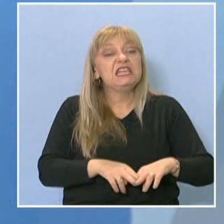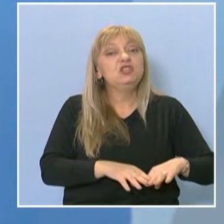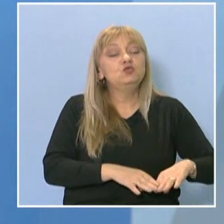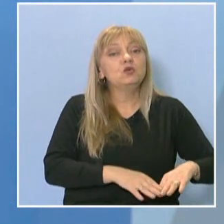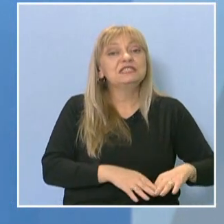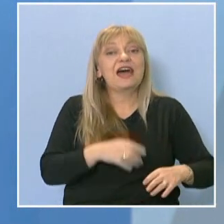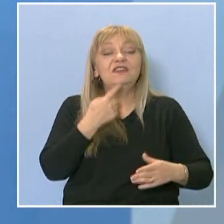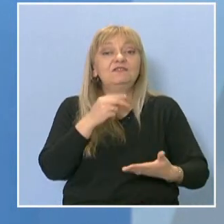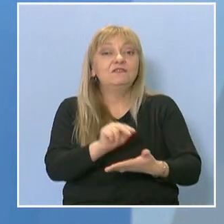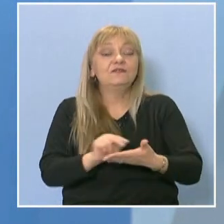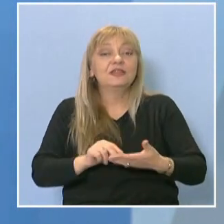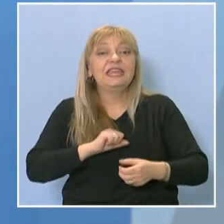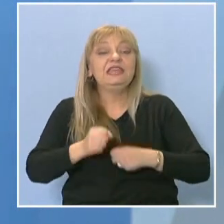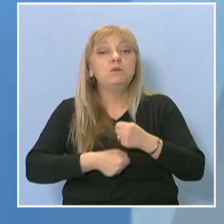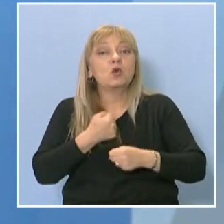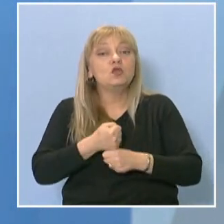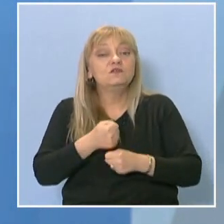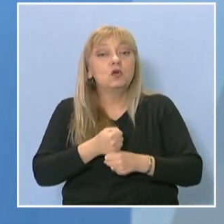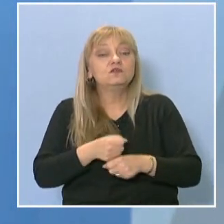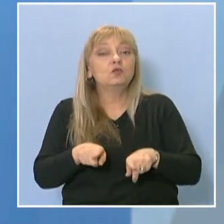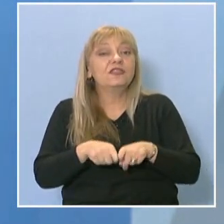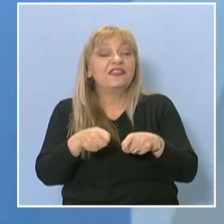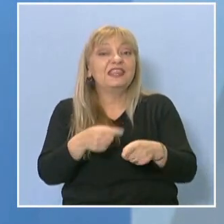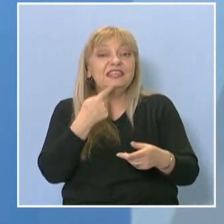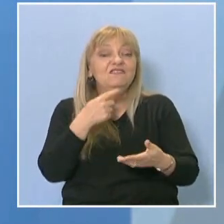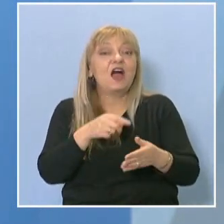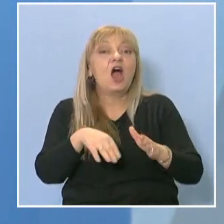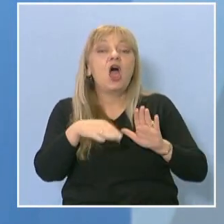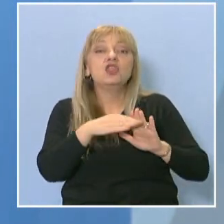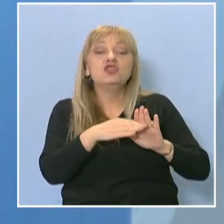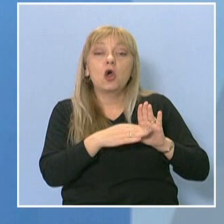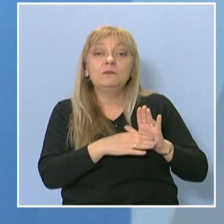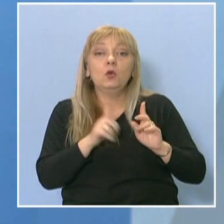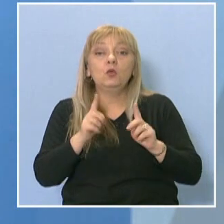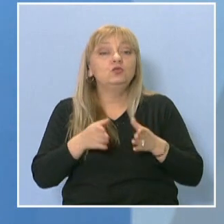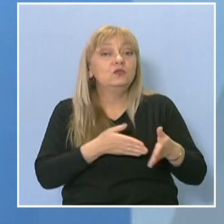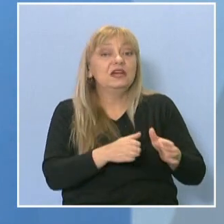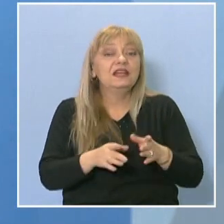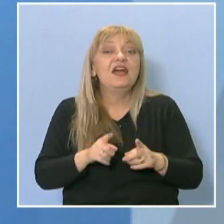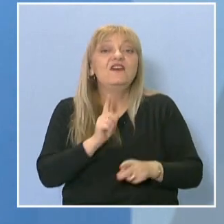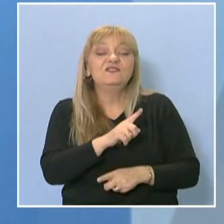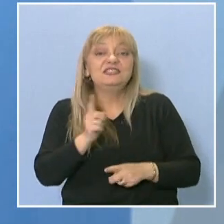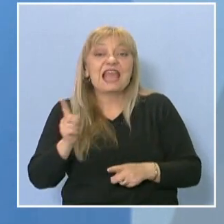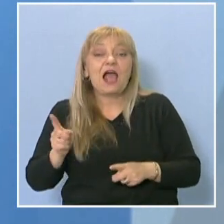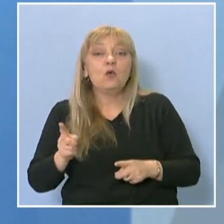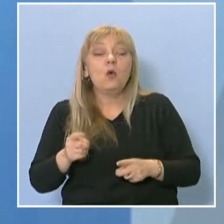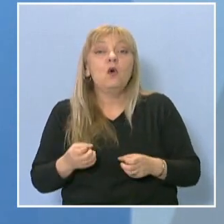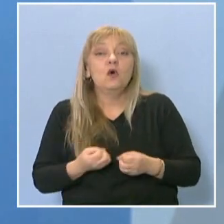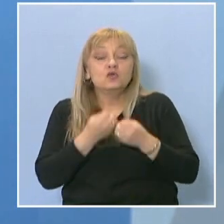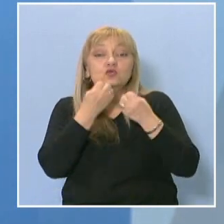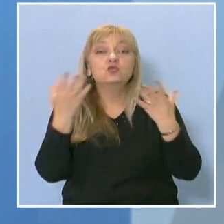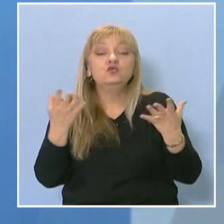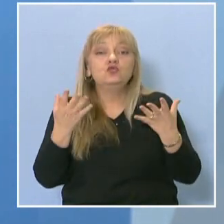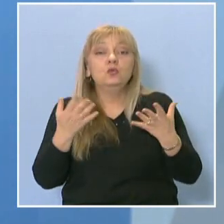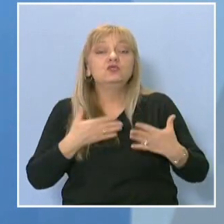и производството на такива норми, които да регулират всяко ново възникнало обществено отношение, да го регулират.